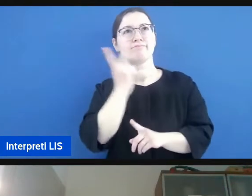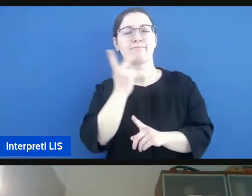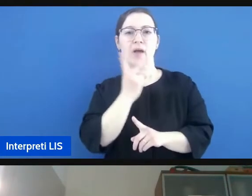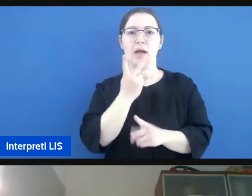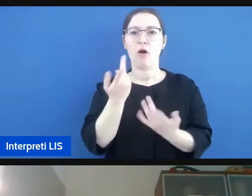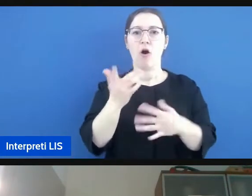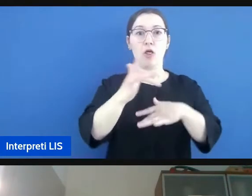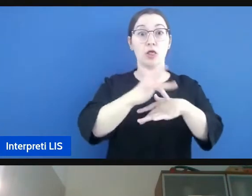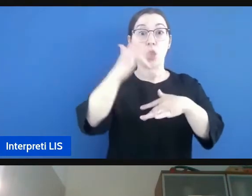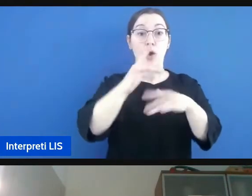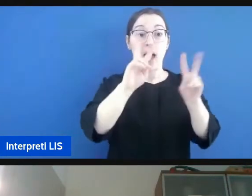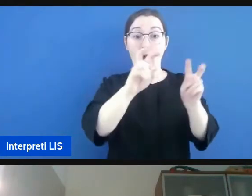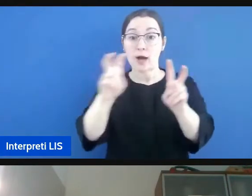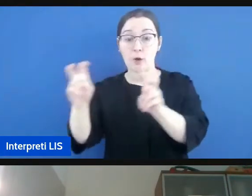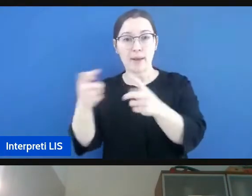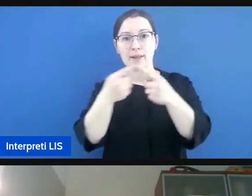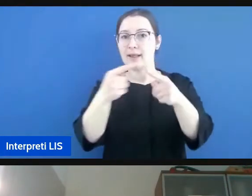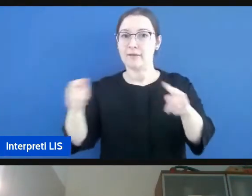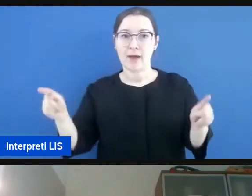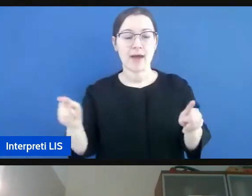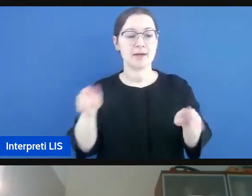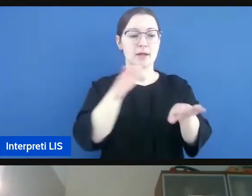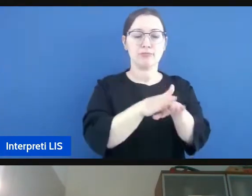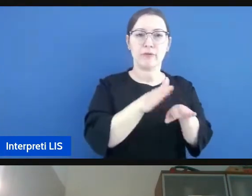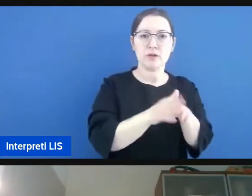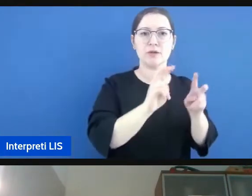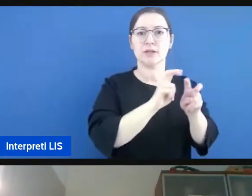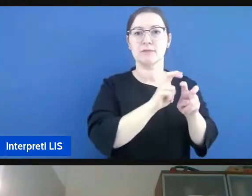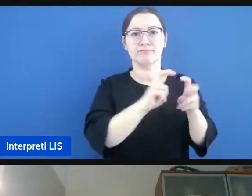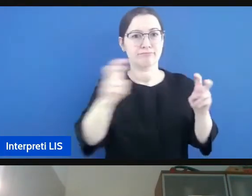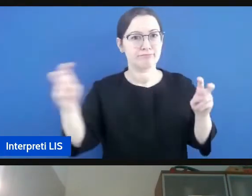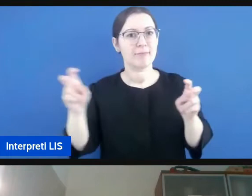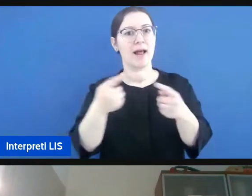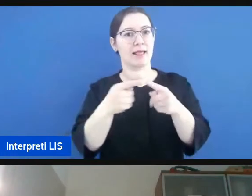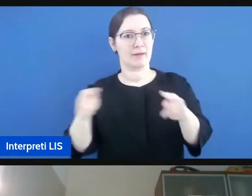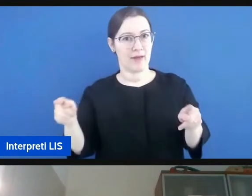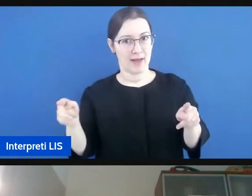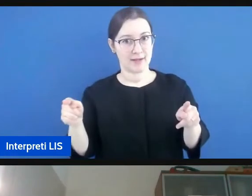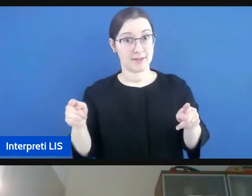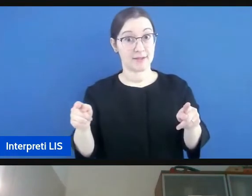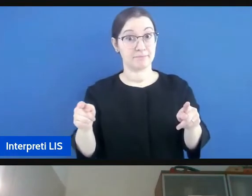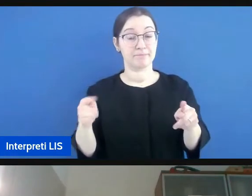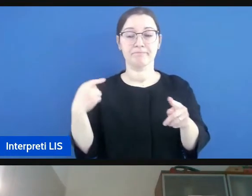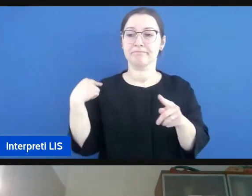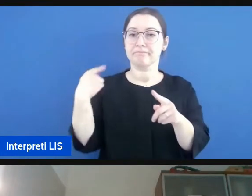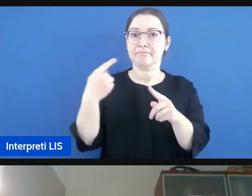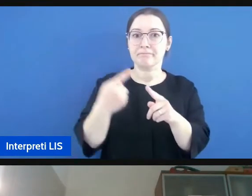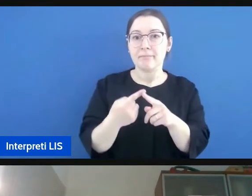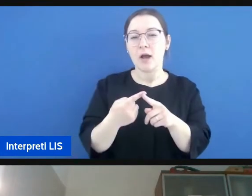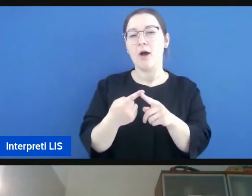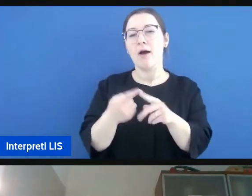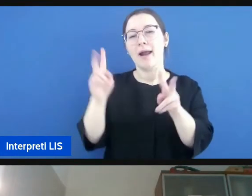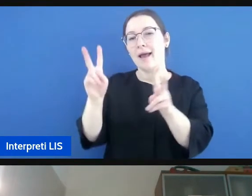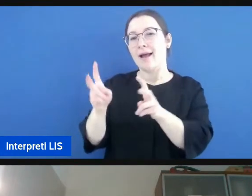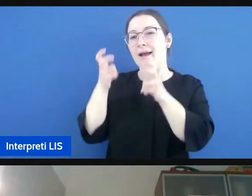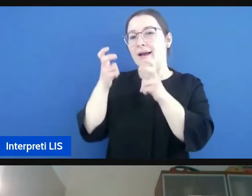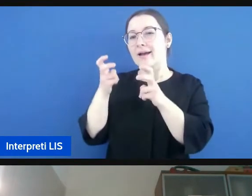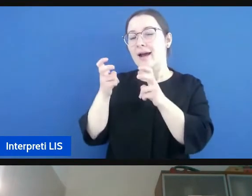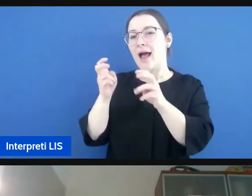competenze professionalità molto differenti e appunto visto che si faceva facendo anche prima non può